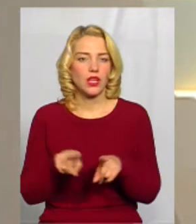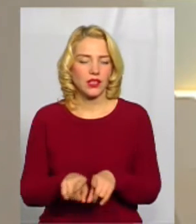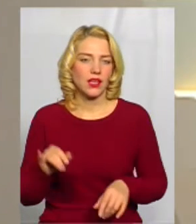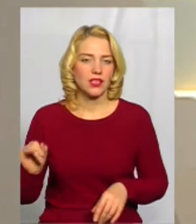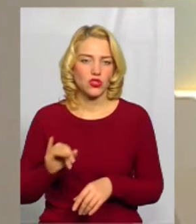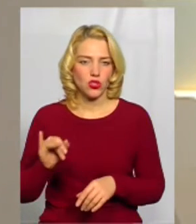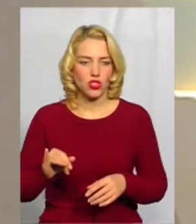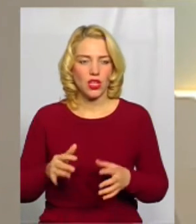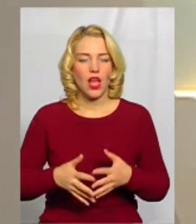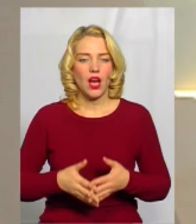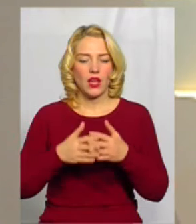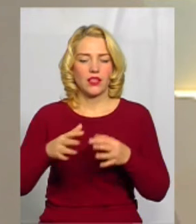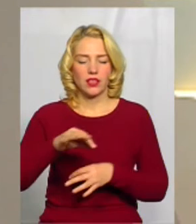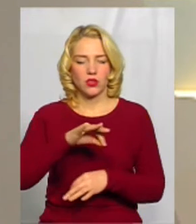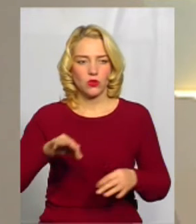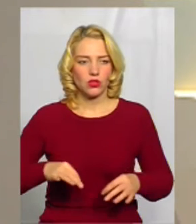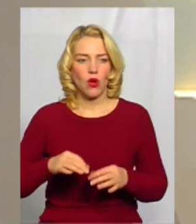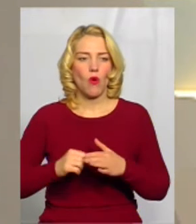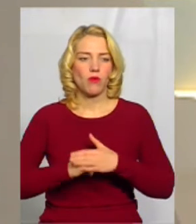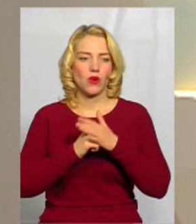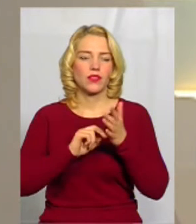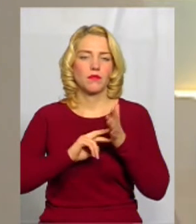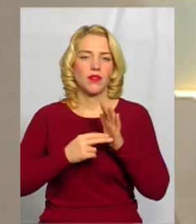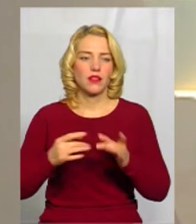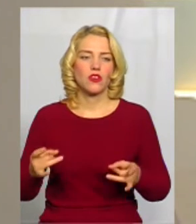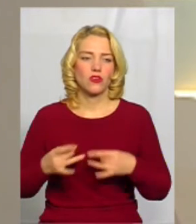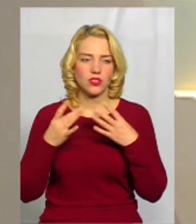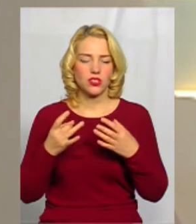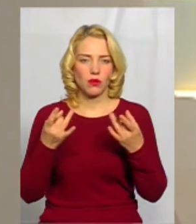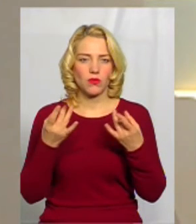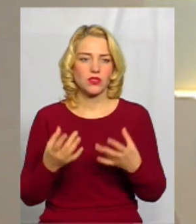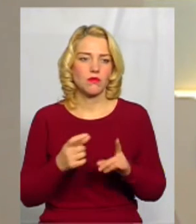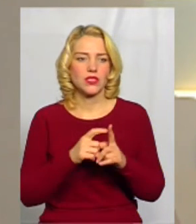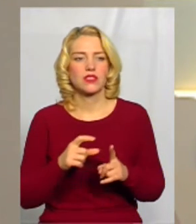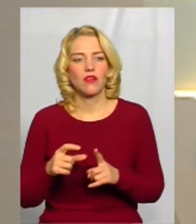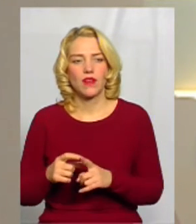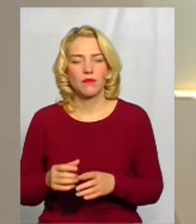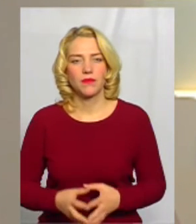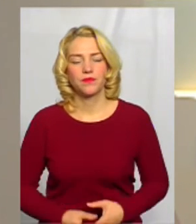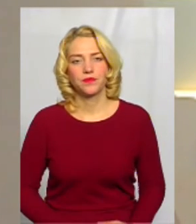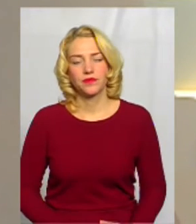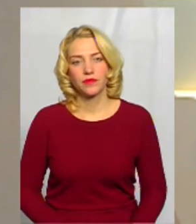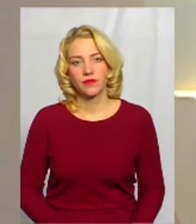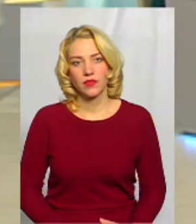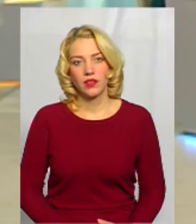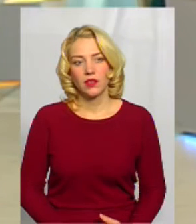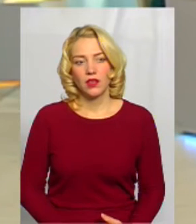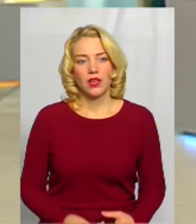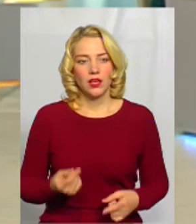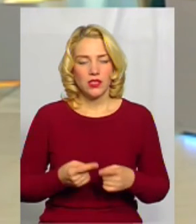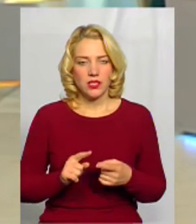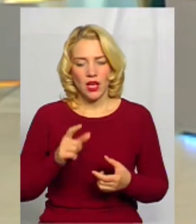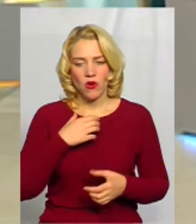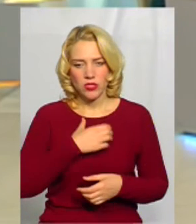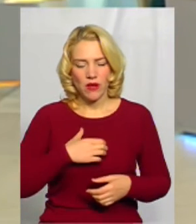-архітектурний упорний план? Так, розкажіть нам простими словами, щоб... Ну, це основний пам